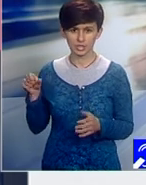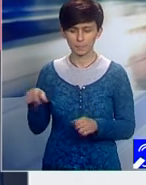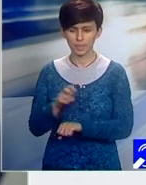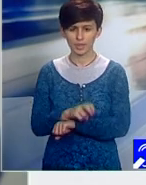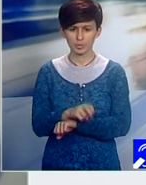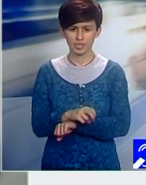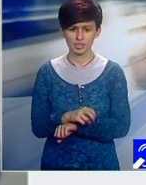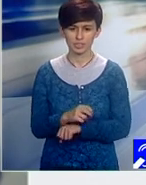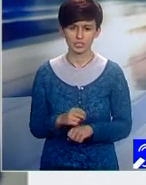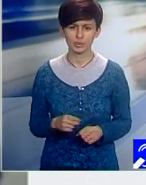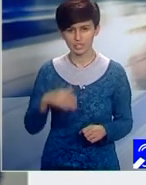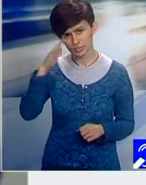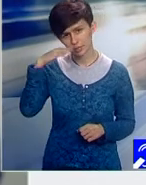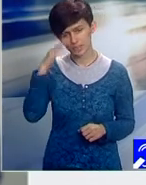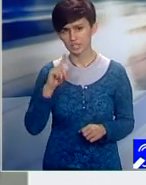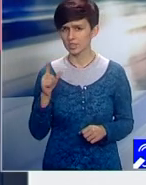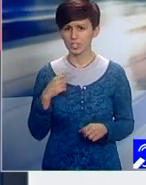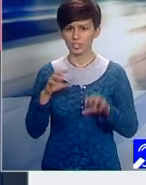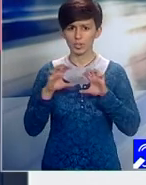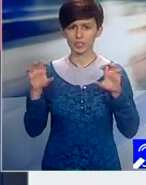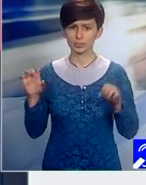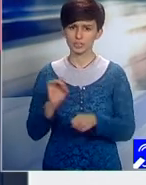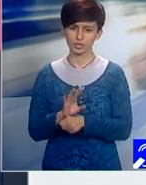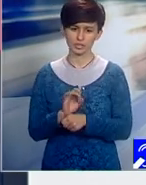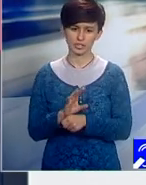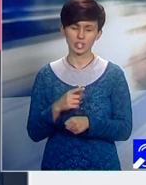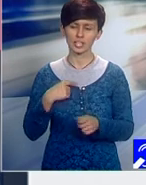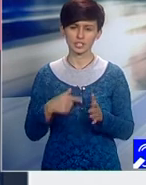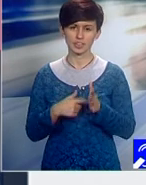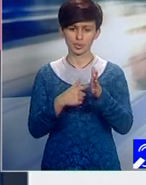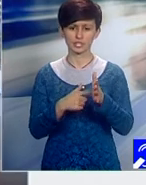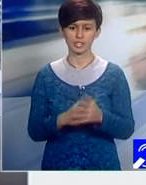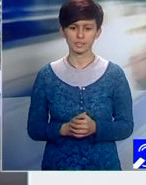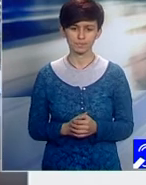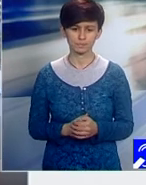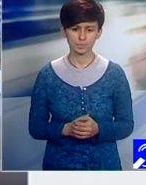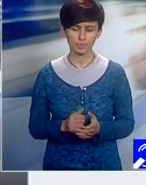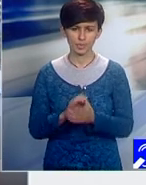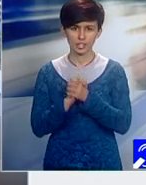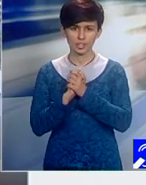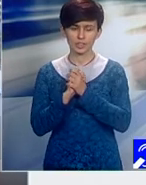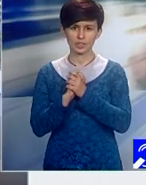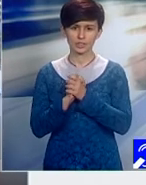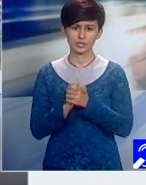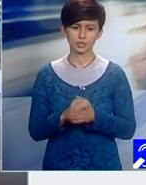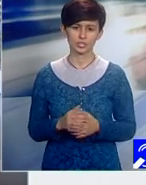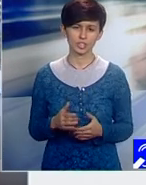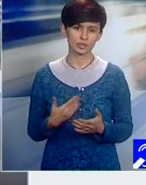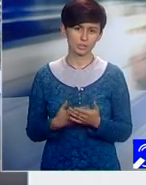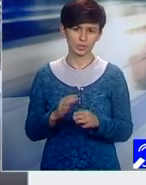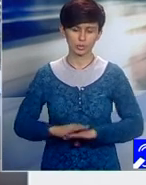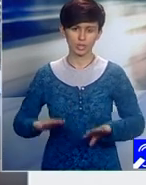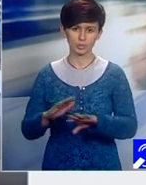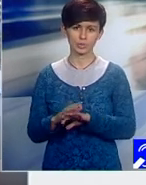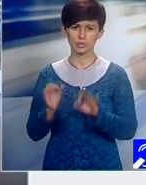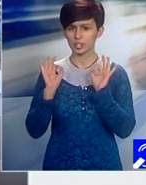expoziție cu vânzare. Nu este cu vânzare. Și cum a fost până acum publicul succesului, publicul de specialitate, să spunem așa, că până